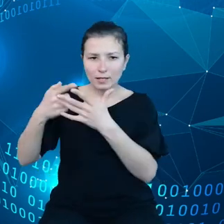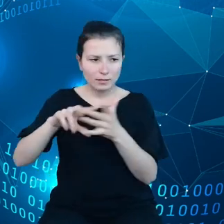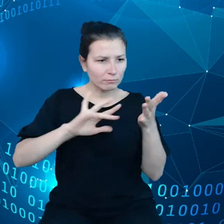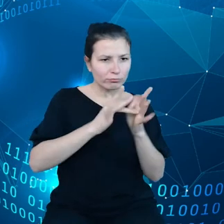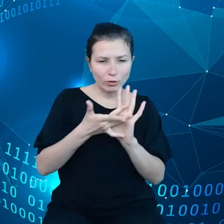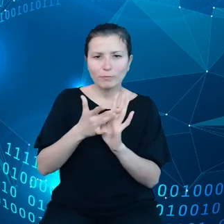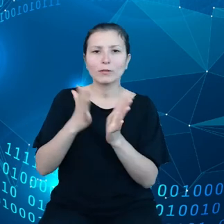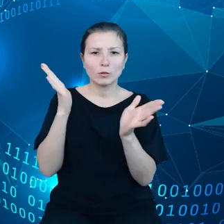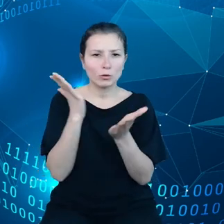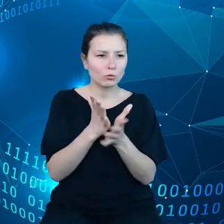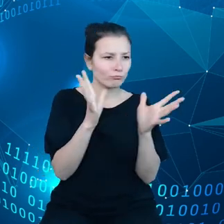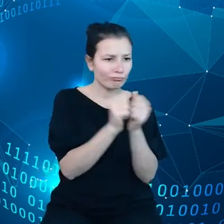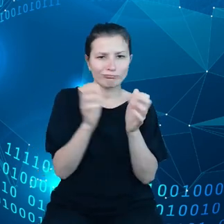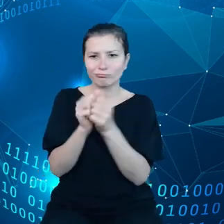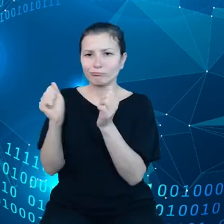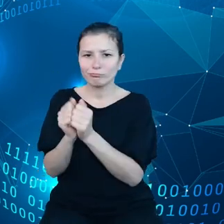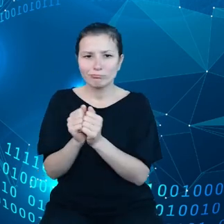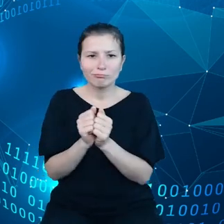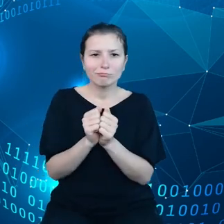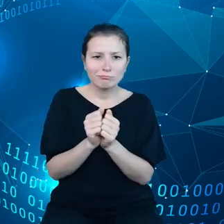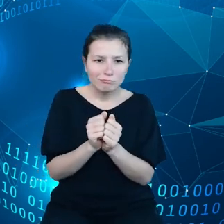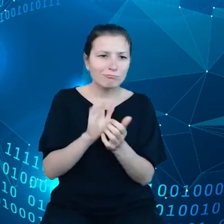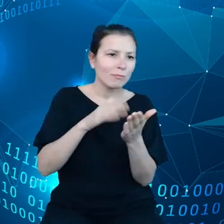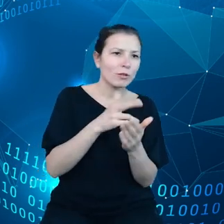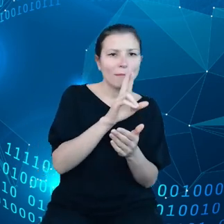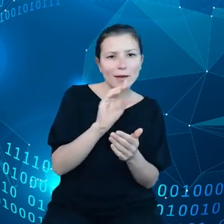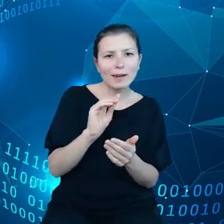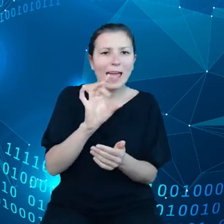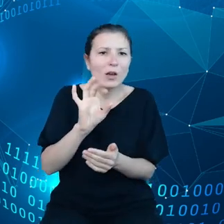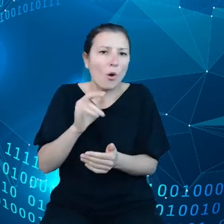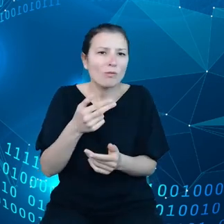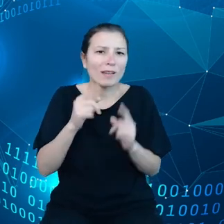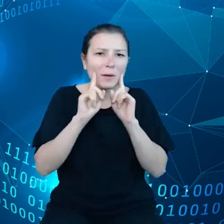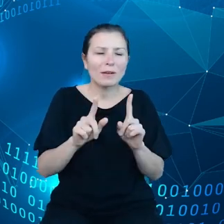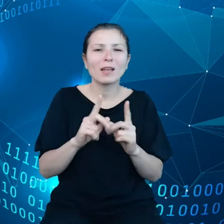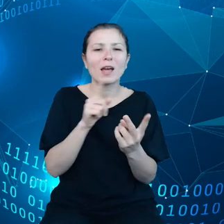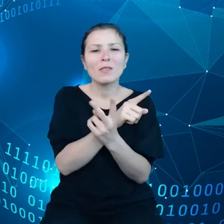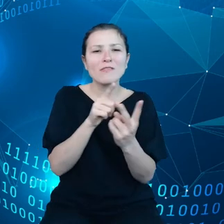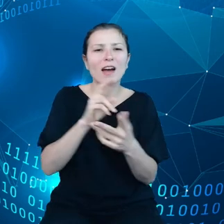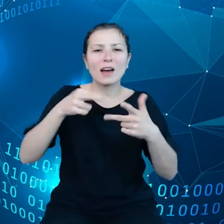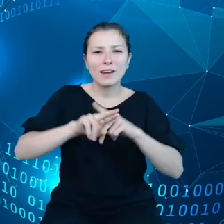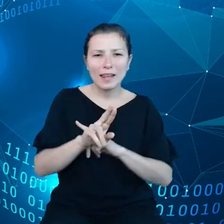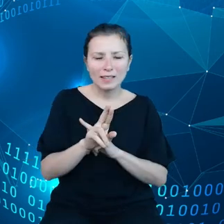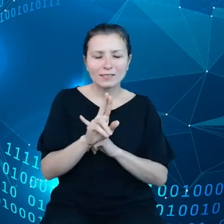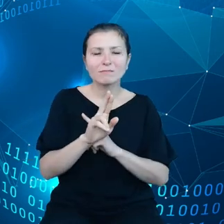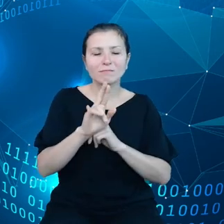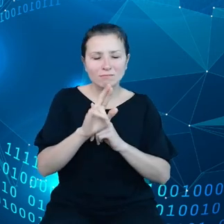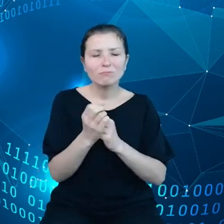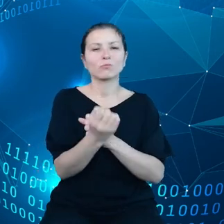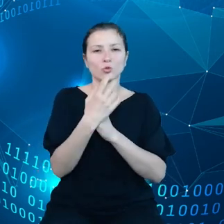tylko do CEID-ego i REGON-u będąc sprawiedliwym, w dwóch rejestrach dostajemy informację, która